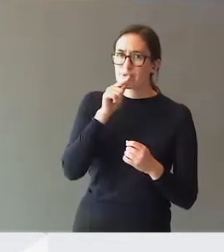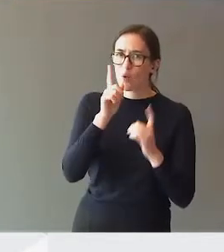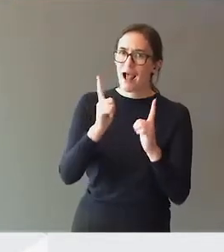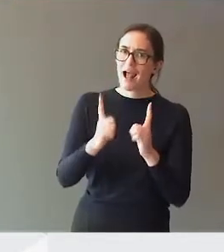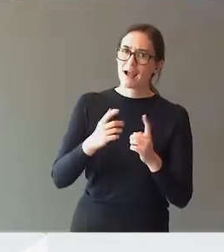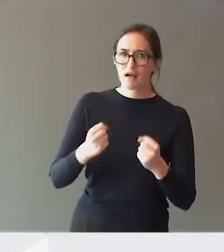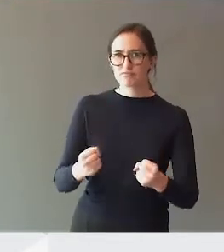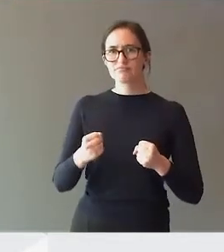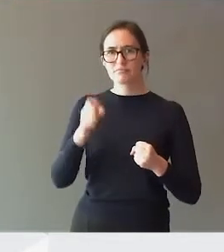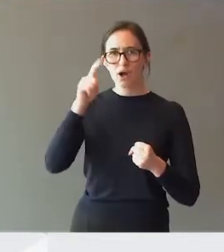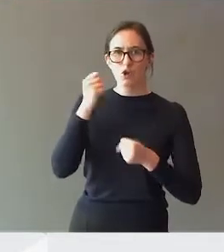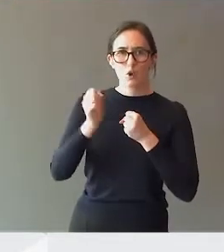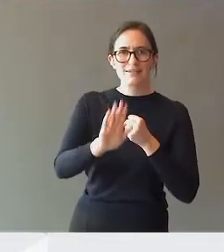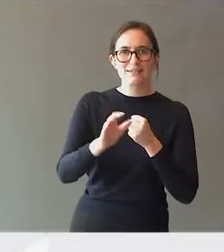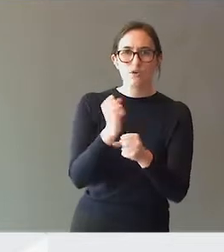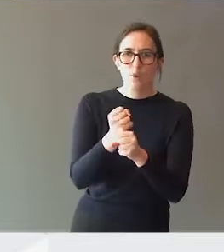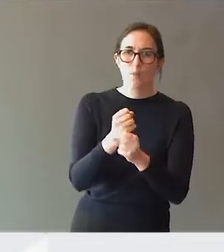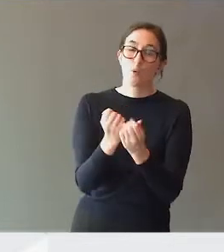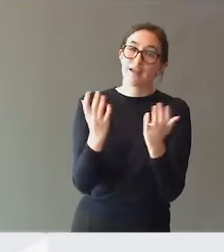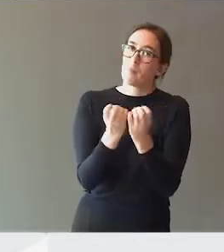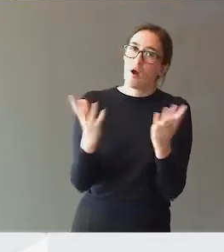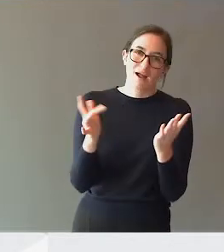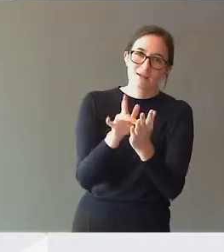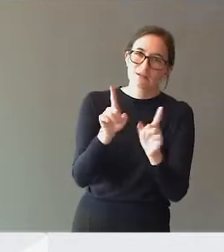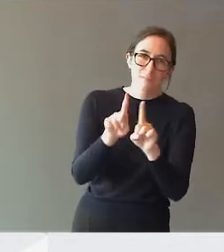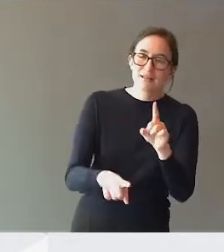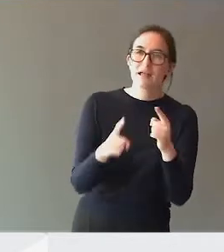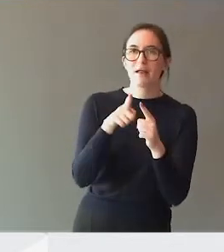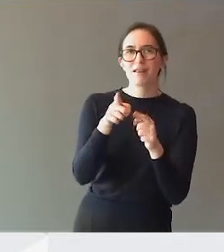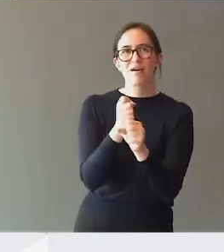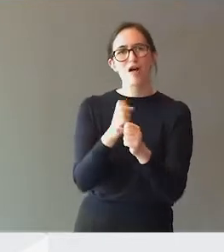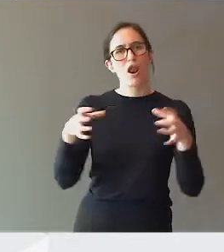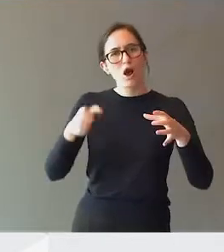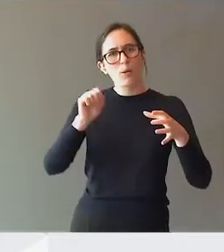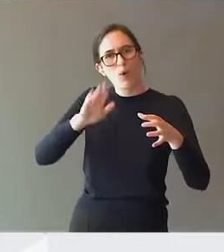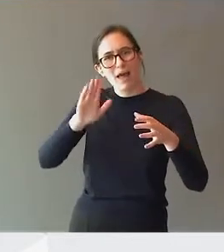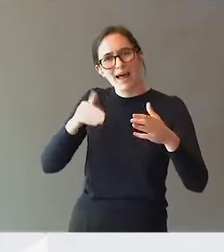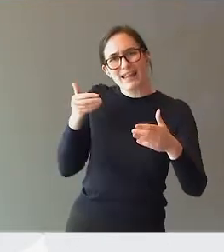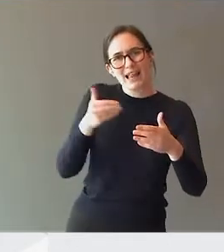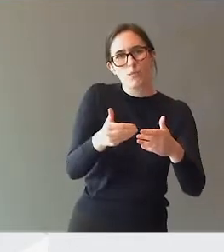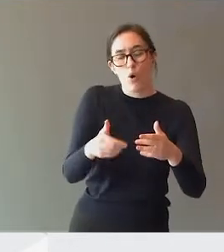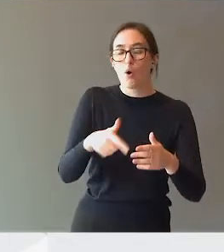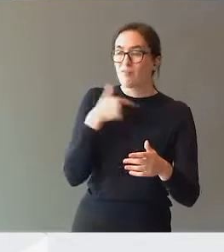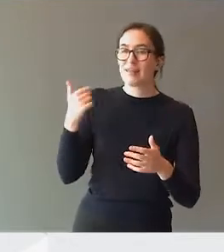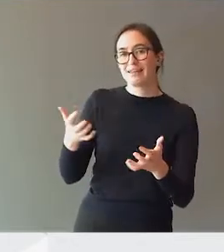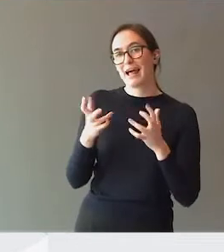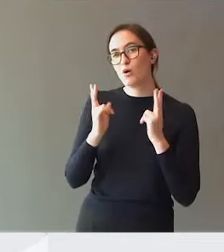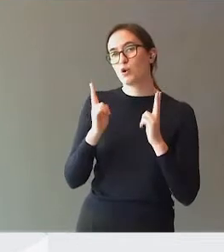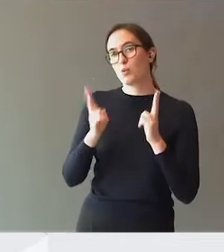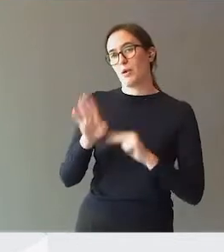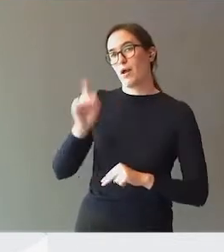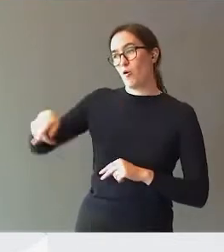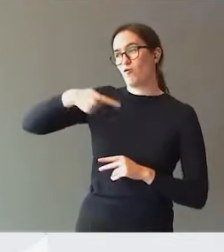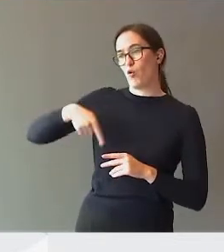ikke det skal være mange der samtidig er helt riktig, men vi trenger å bygge det laget tettere på, og vi trenger nok at vi bruker mer av tiden vår i